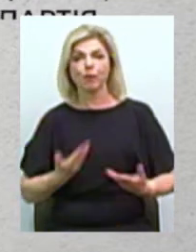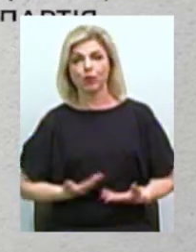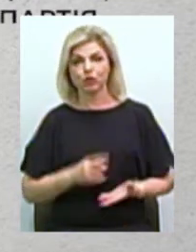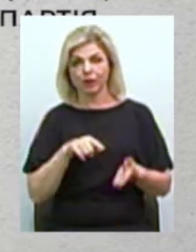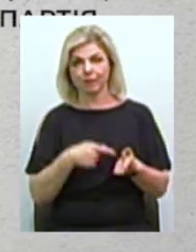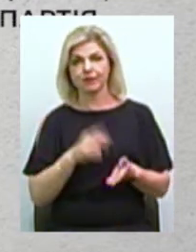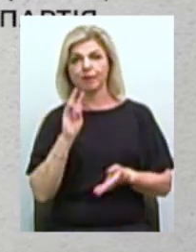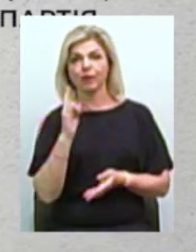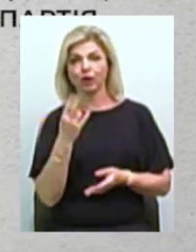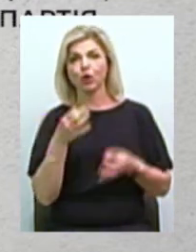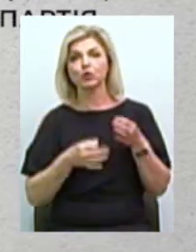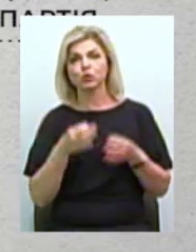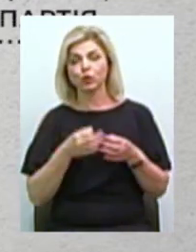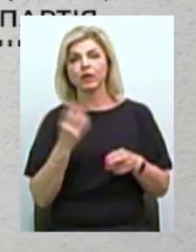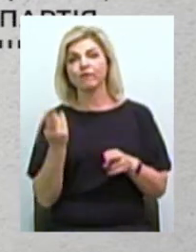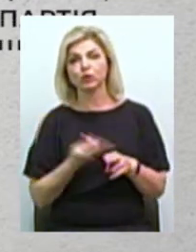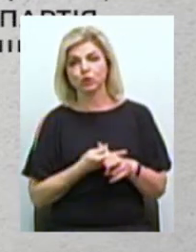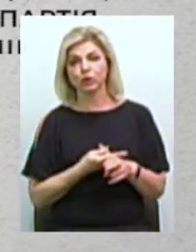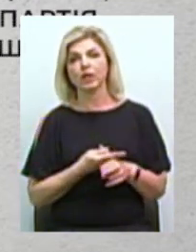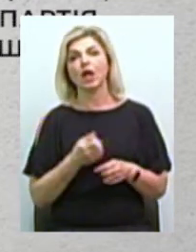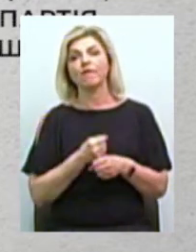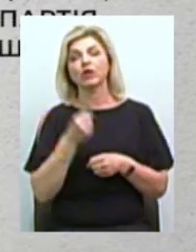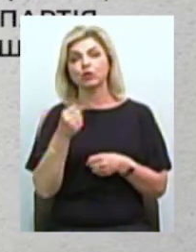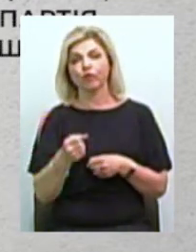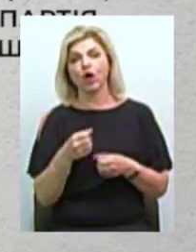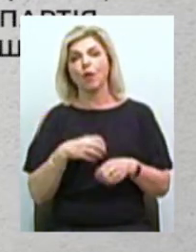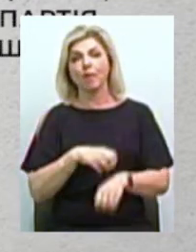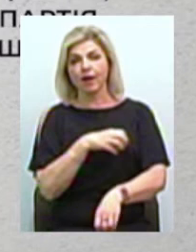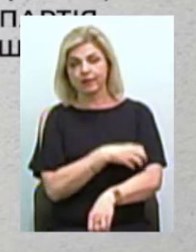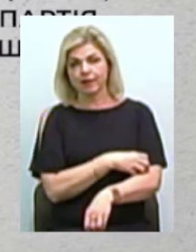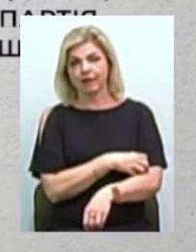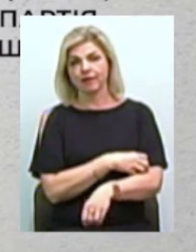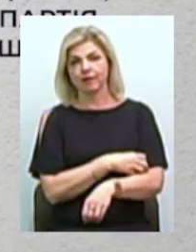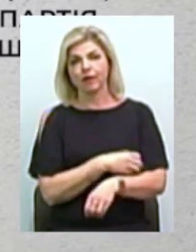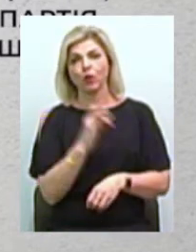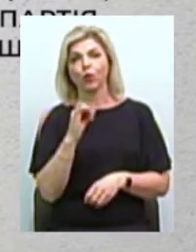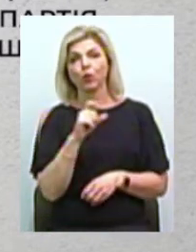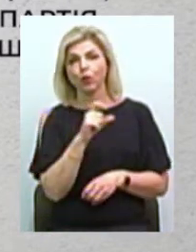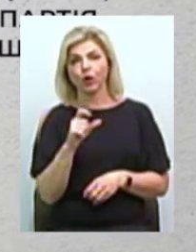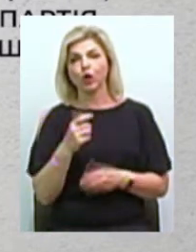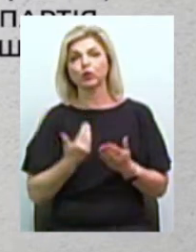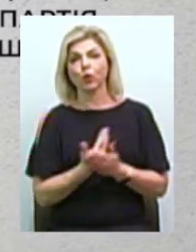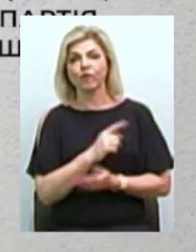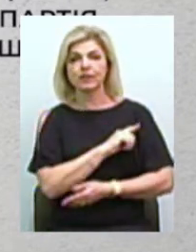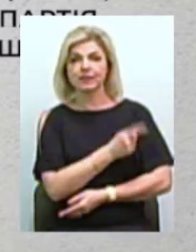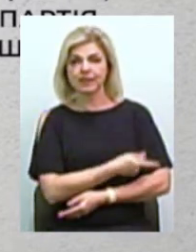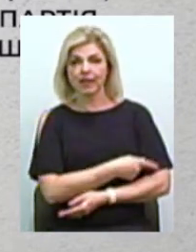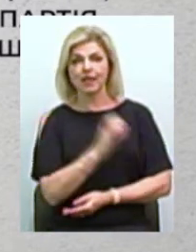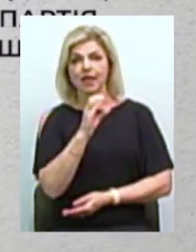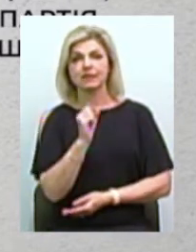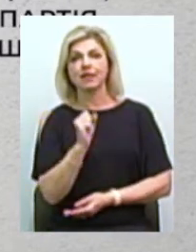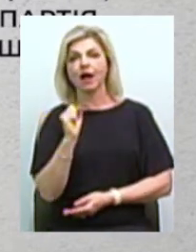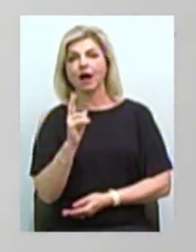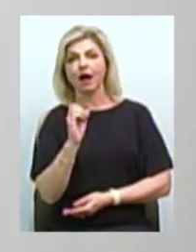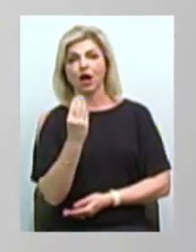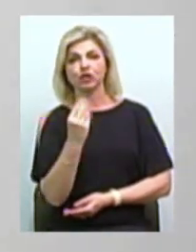місті Миколаїві Судимість відсутня Суб'єкт висування Політична партія Рух Нових Сил Михайло Саакашвілі